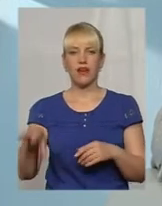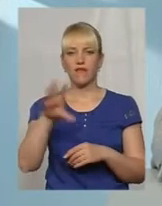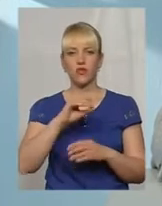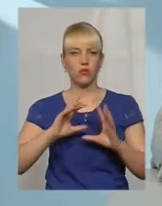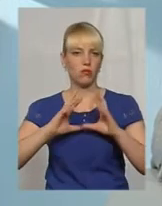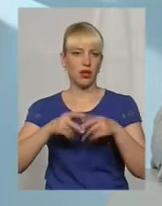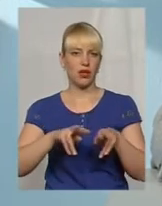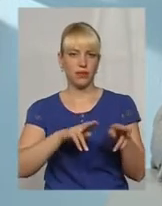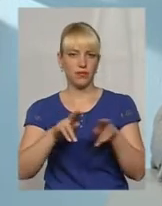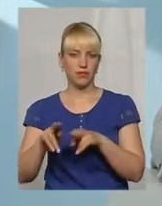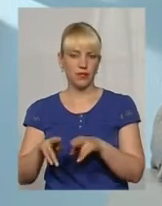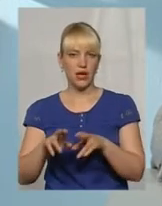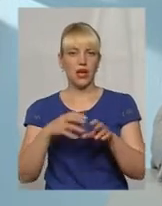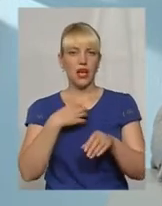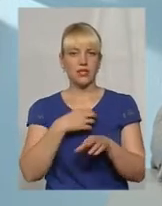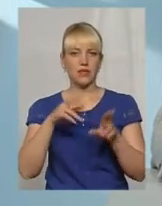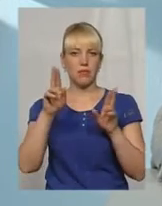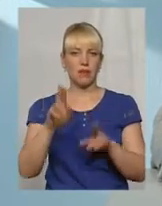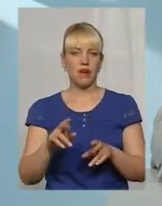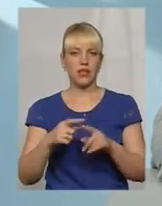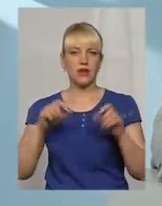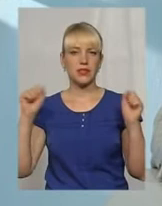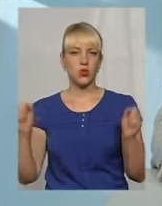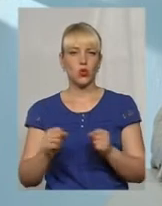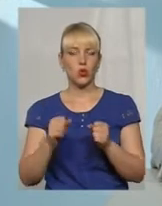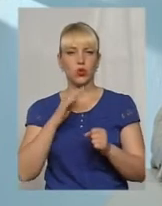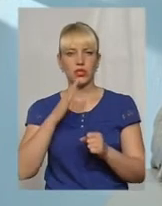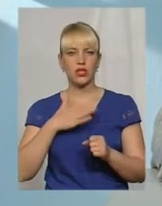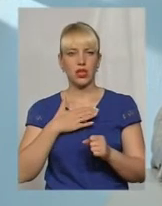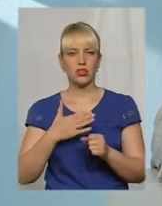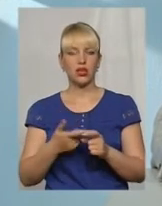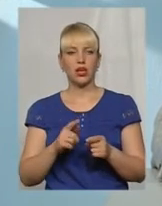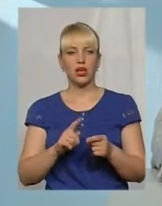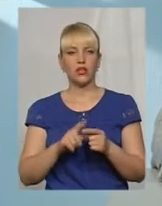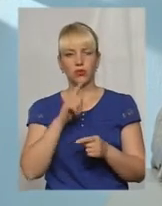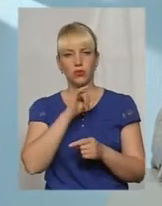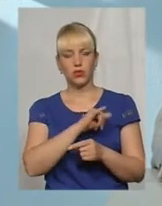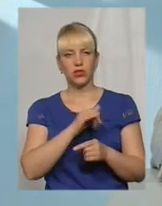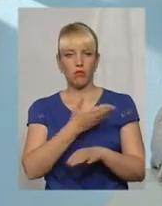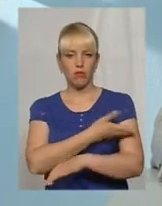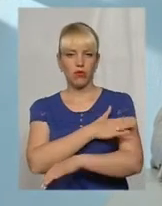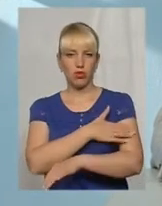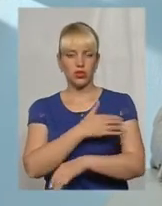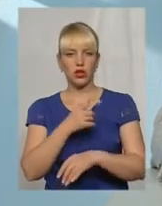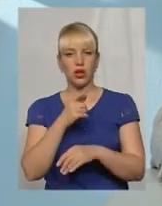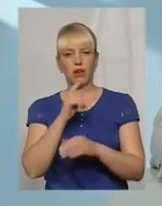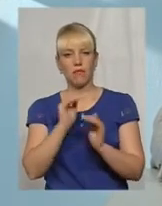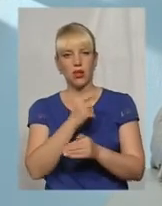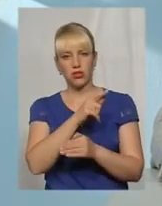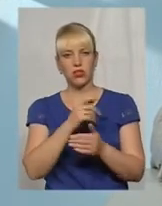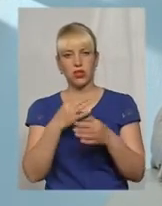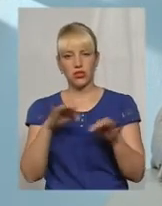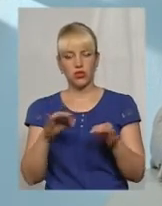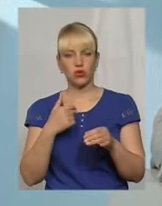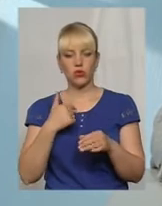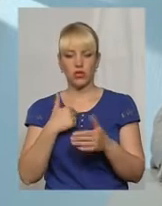основні правила. Конечно, режим скорості в той же нашій ближайшій поліщі, він менший. Якщо у нас 60 км по